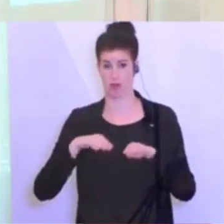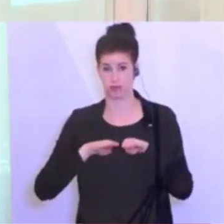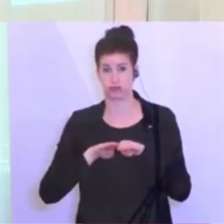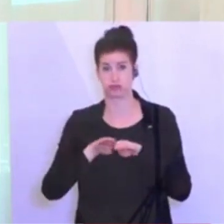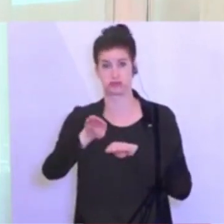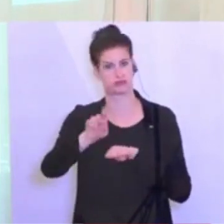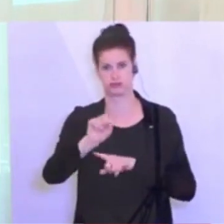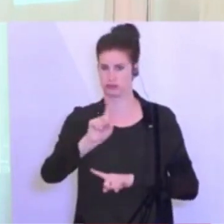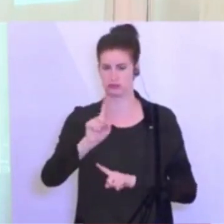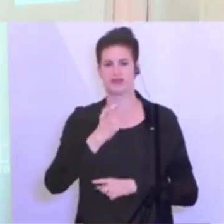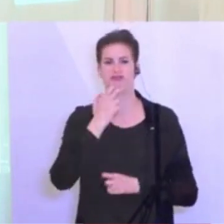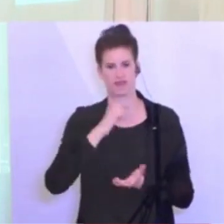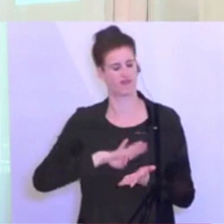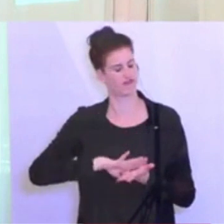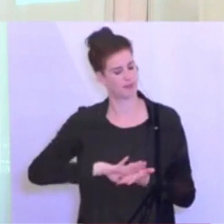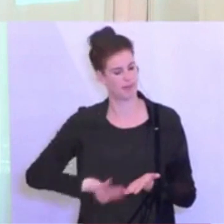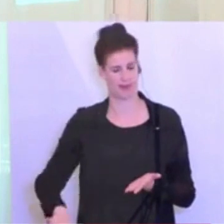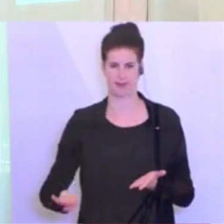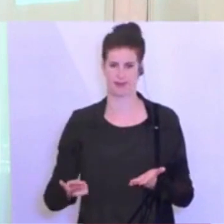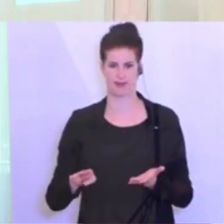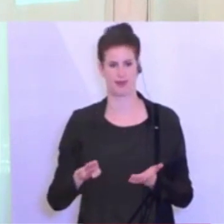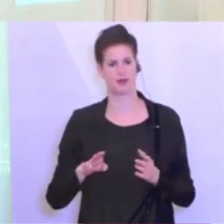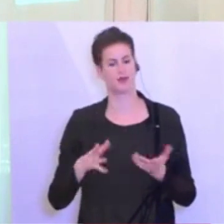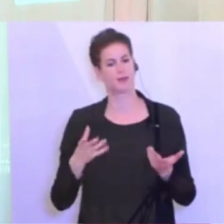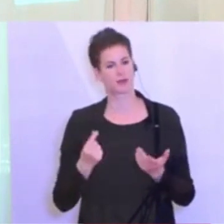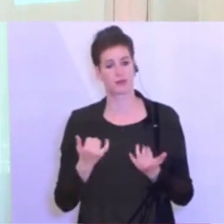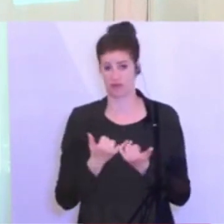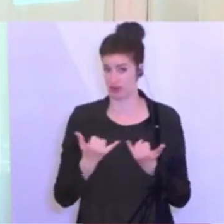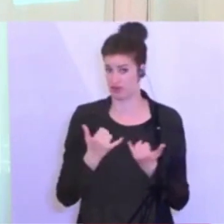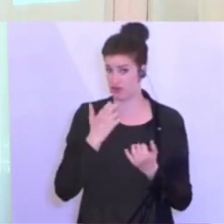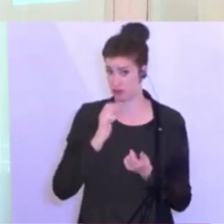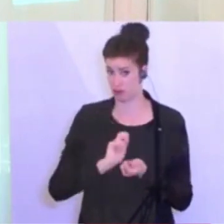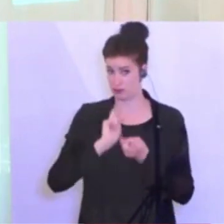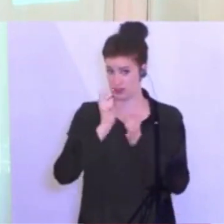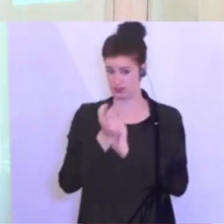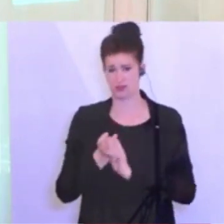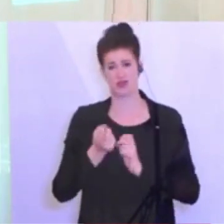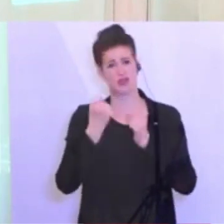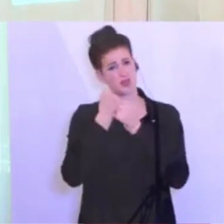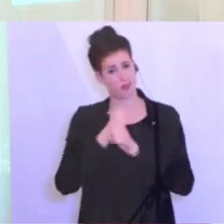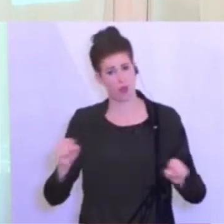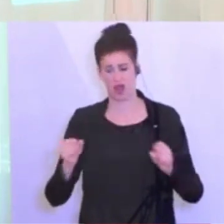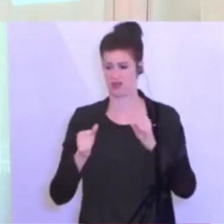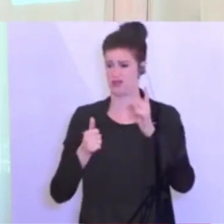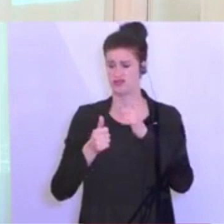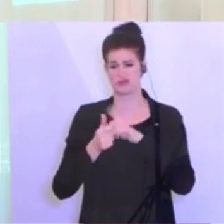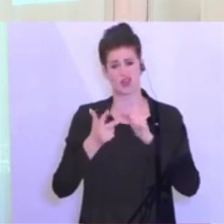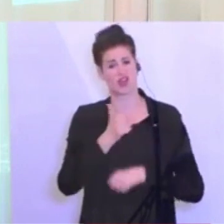wollen wir mit allen demokratischen, mit allen realistischen Möglichkeiten gemeinsam